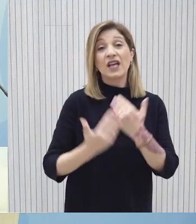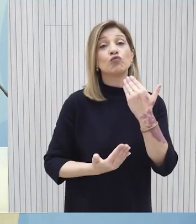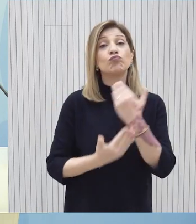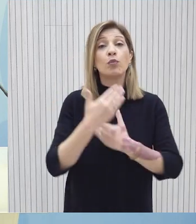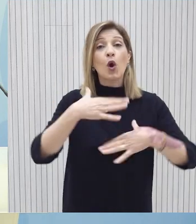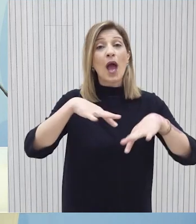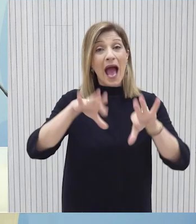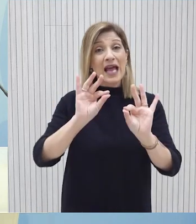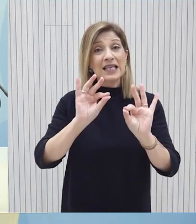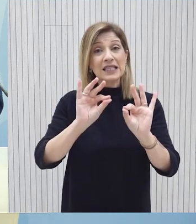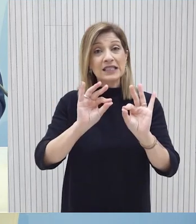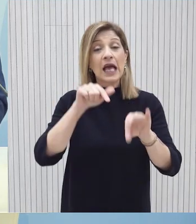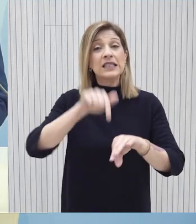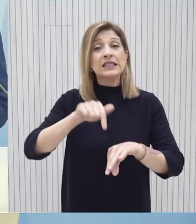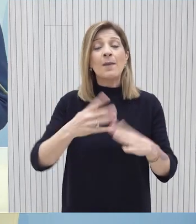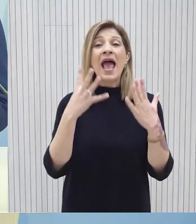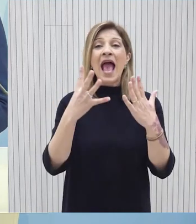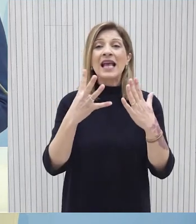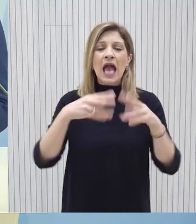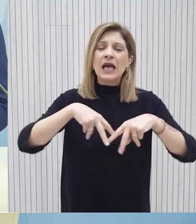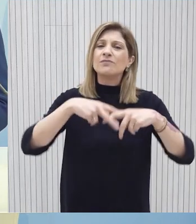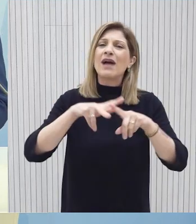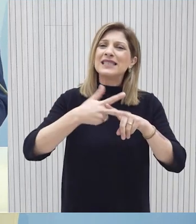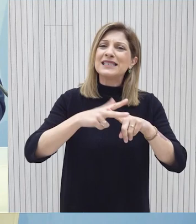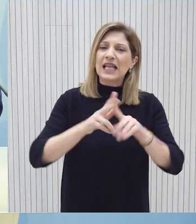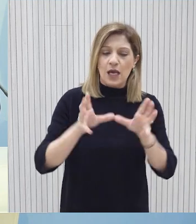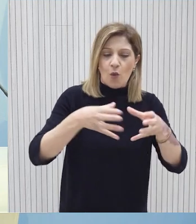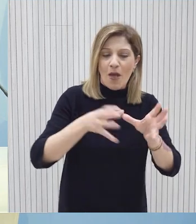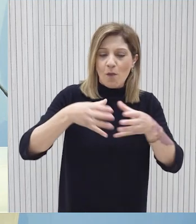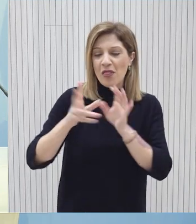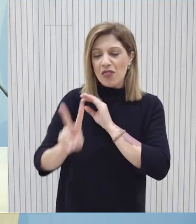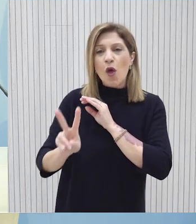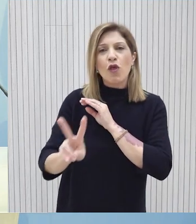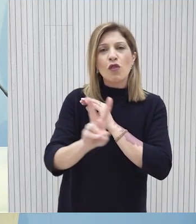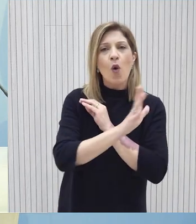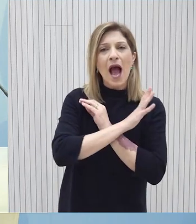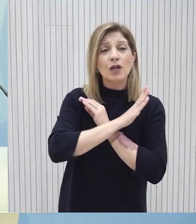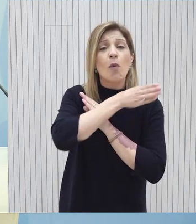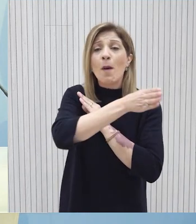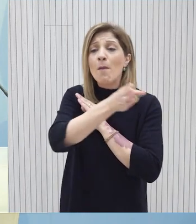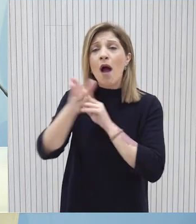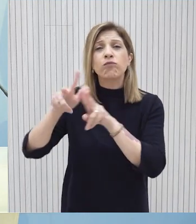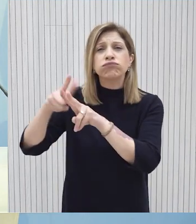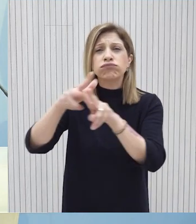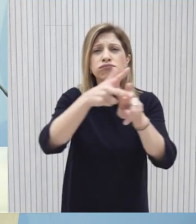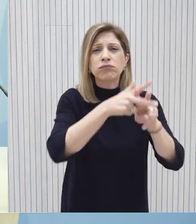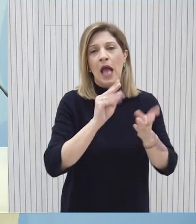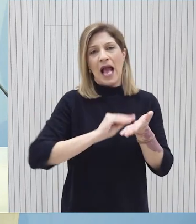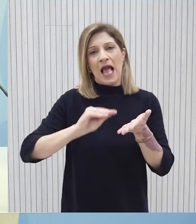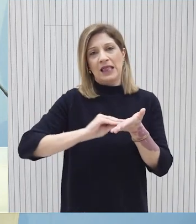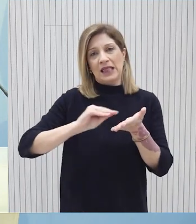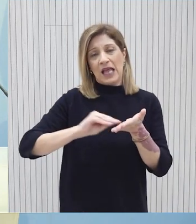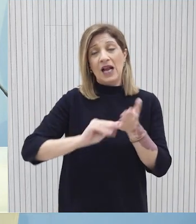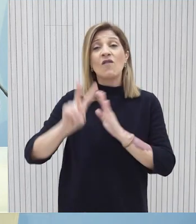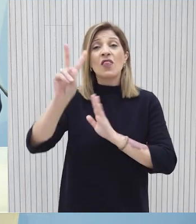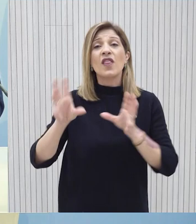και σήμερα βρίσκονται ήδη εννιά συνεργεία με δύο τεχνικούς ανασυνεργείους στις περιοχές για συνέχιση των καταγραφών, ενώ δύο